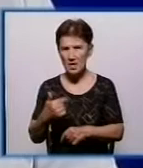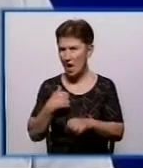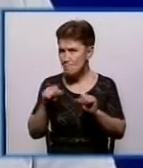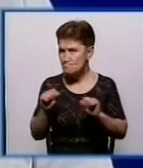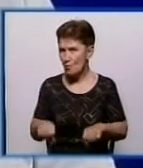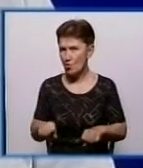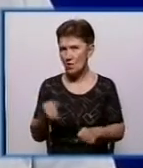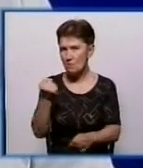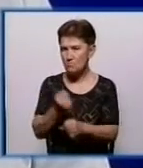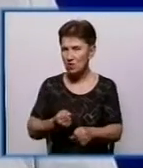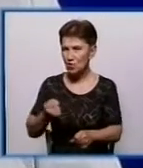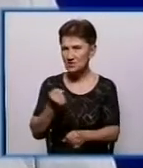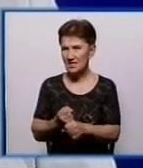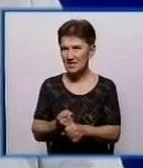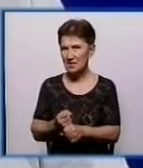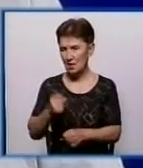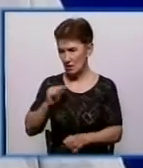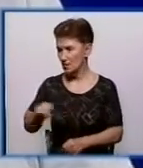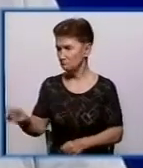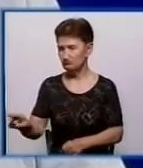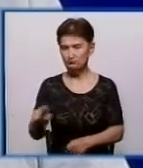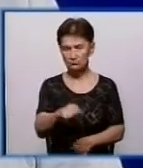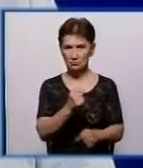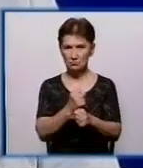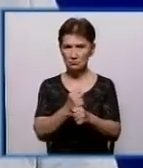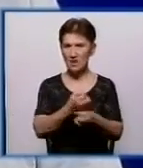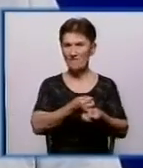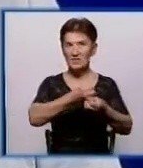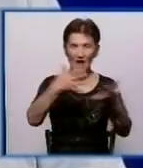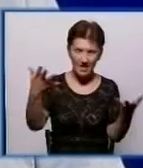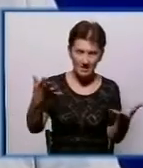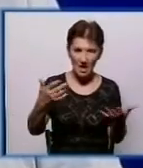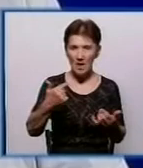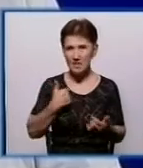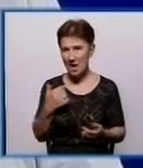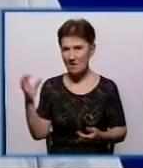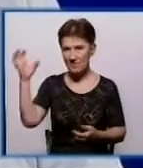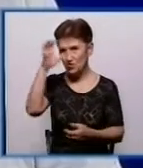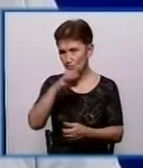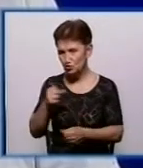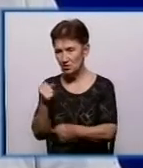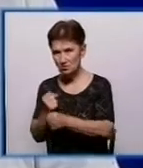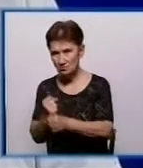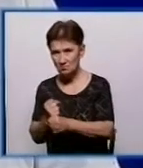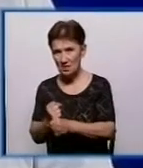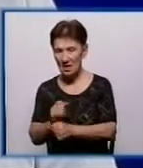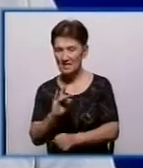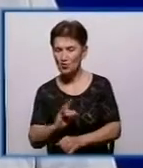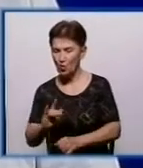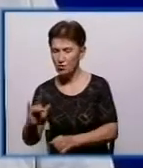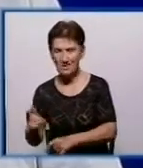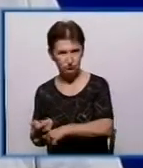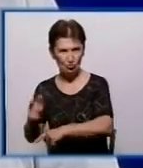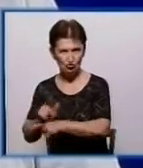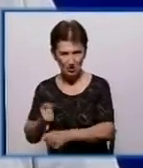працювати, працівники мої працювали в день, я б приходив, працював вночі, робив табуреток більше. Якщо ти робиш